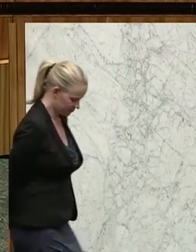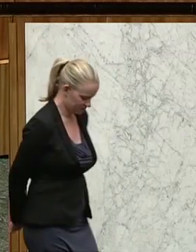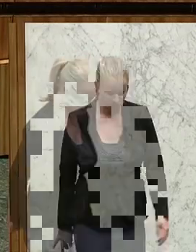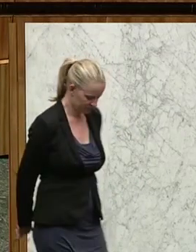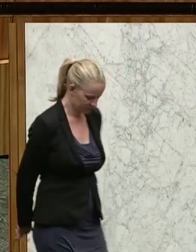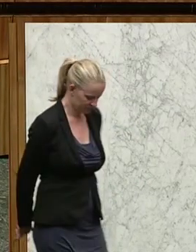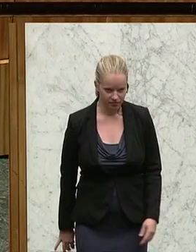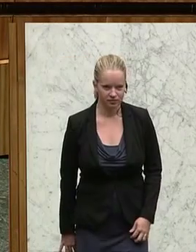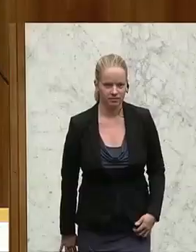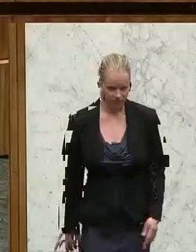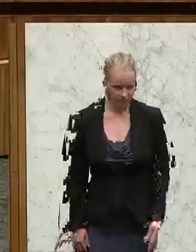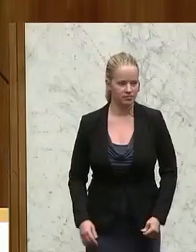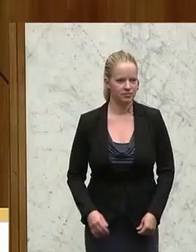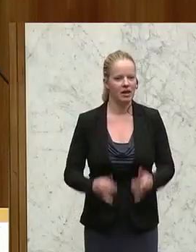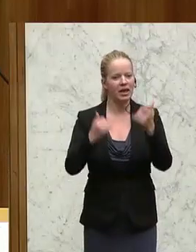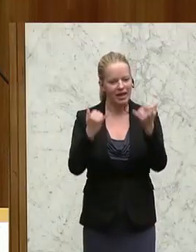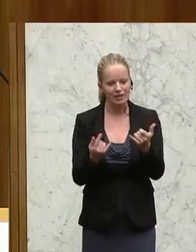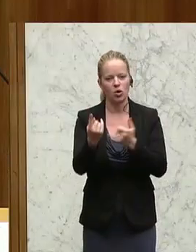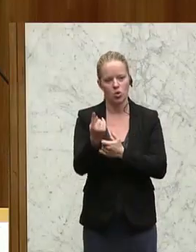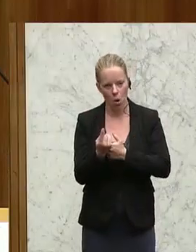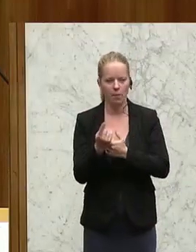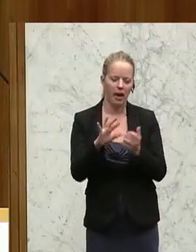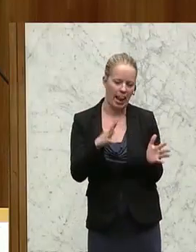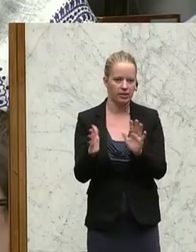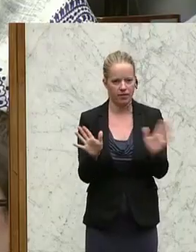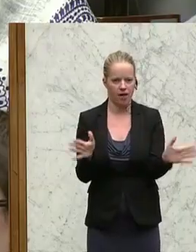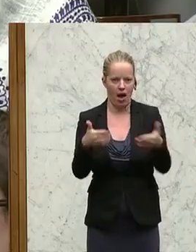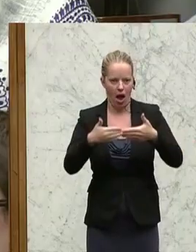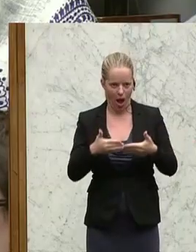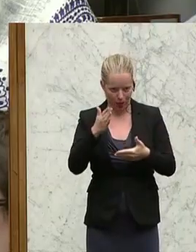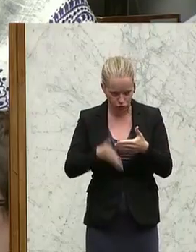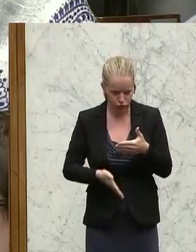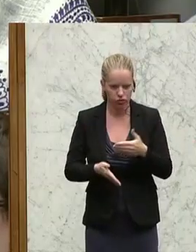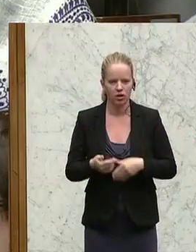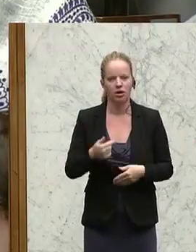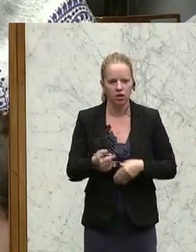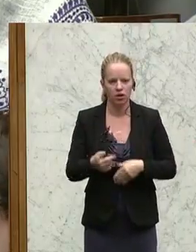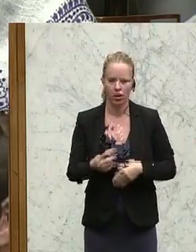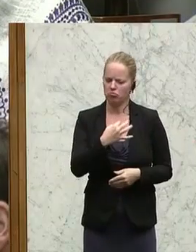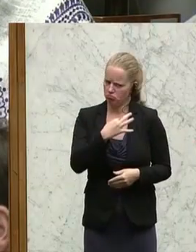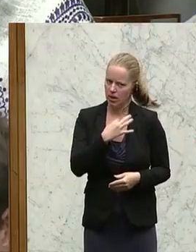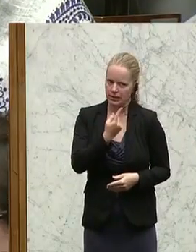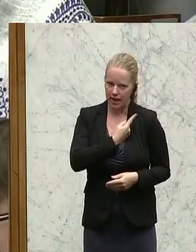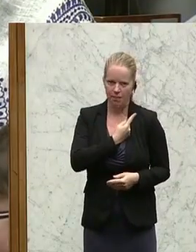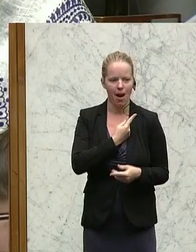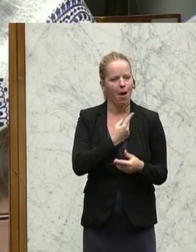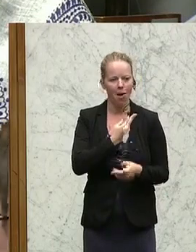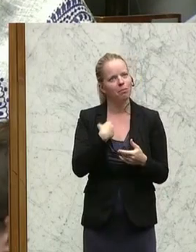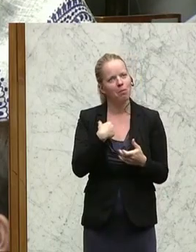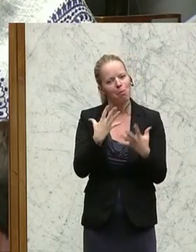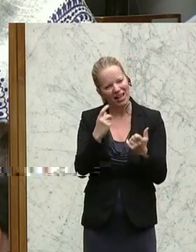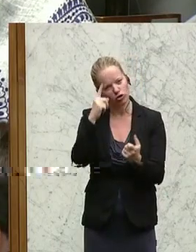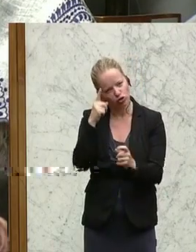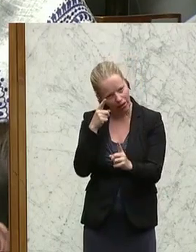Also ich komme relativ zum Abschluss, ich sage es noch einmal, für mich auch, nachdem ich ein pragmatischer Mensch bin und sehr